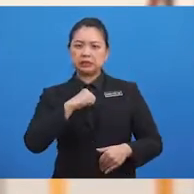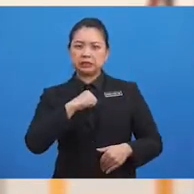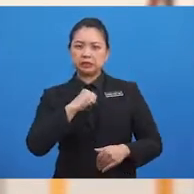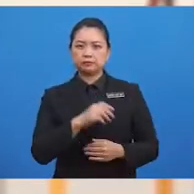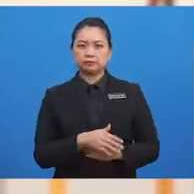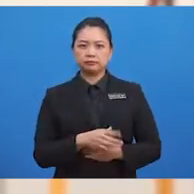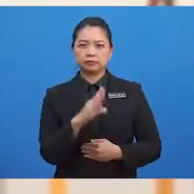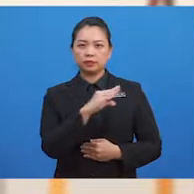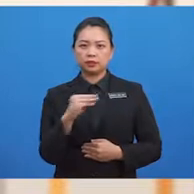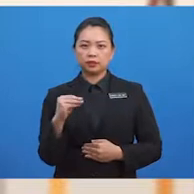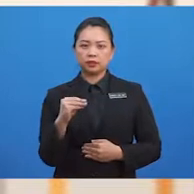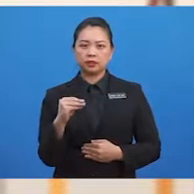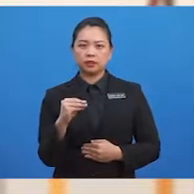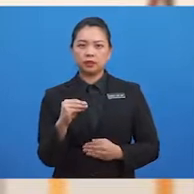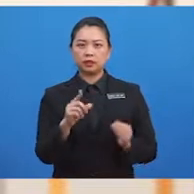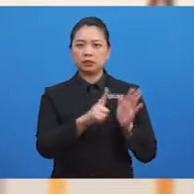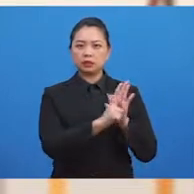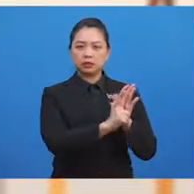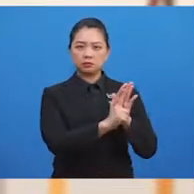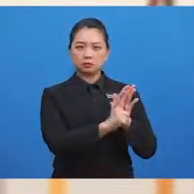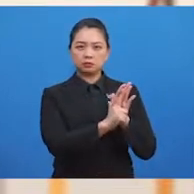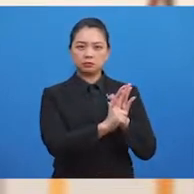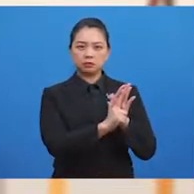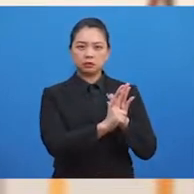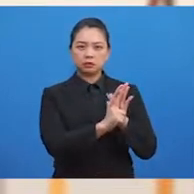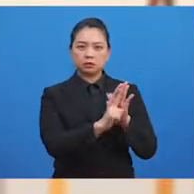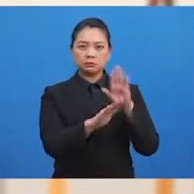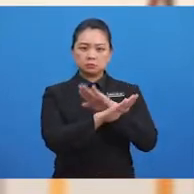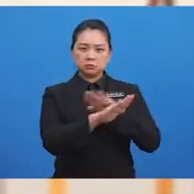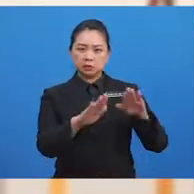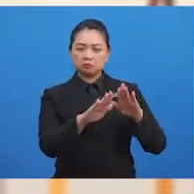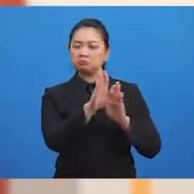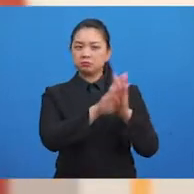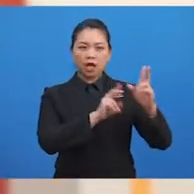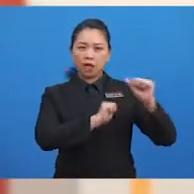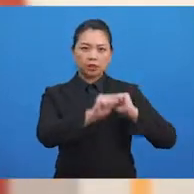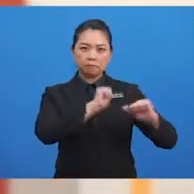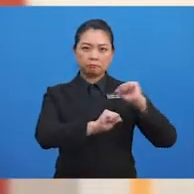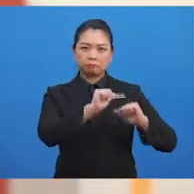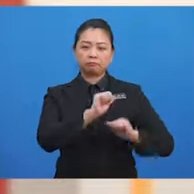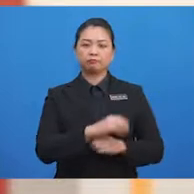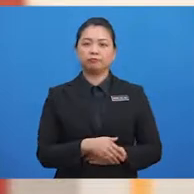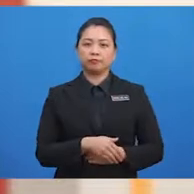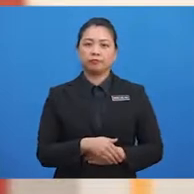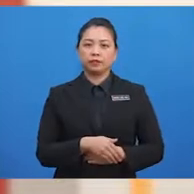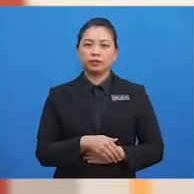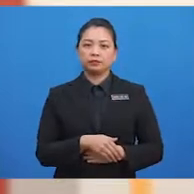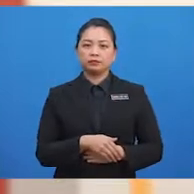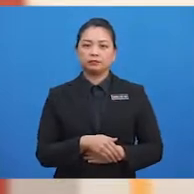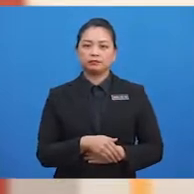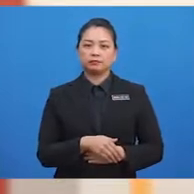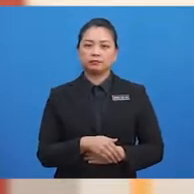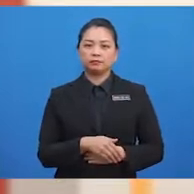Dan dilabel sebagai tidak beradab. Kesan yang